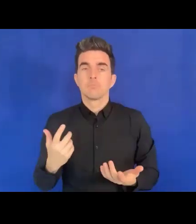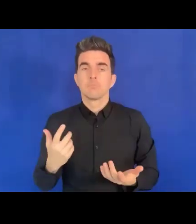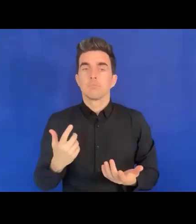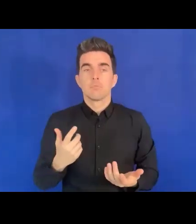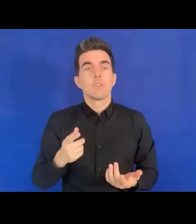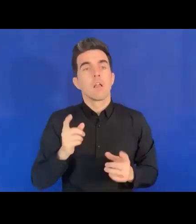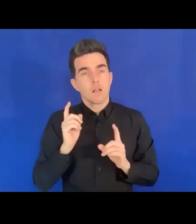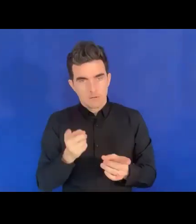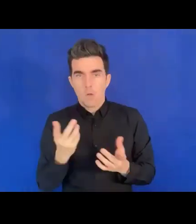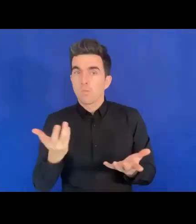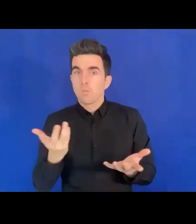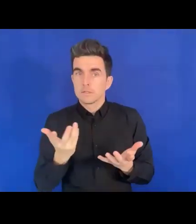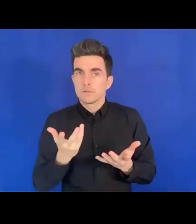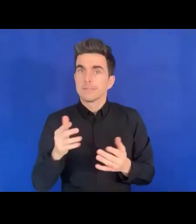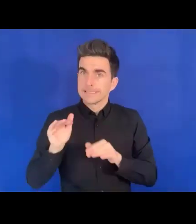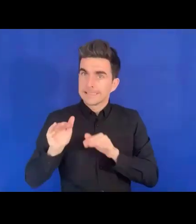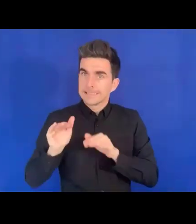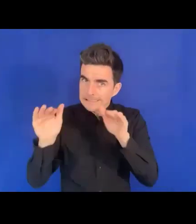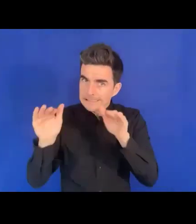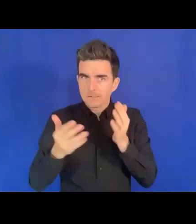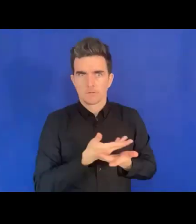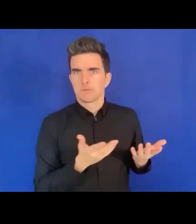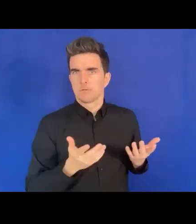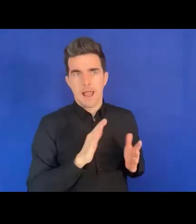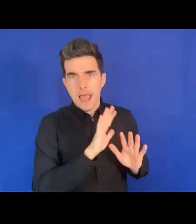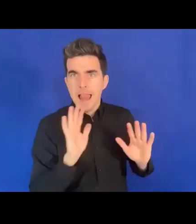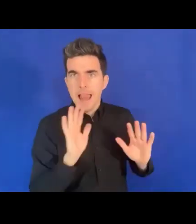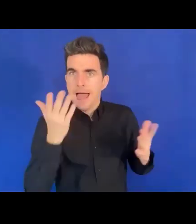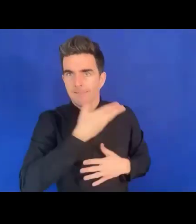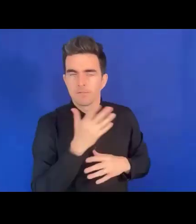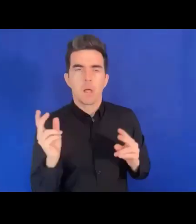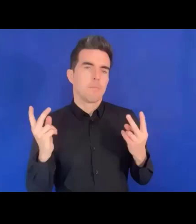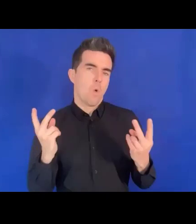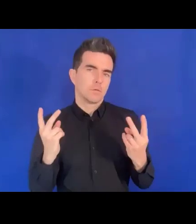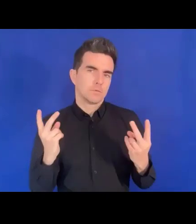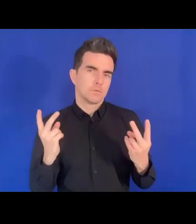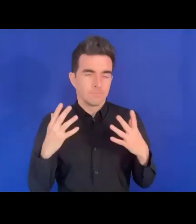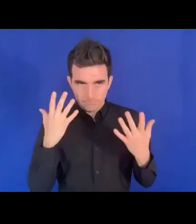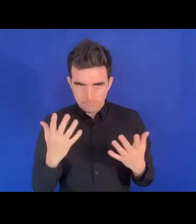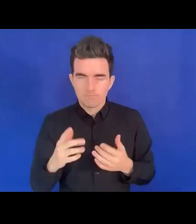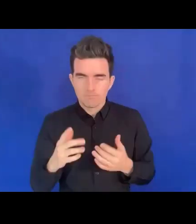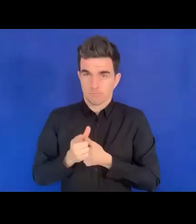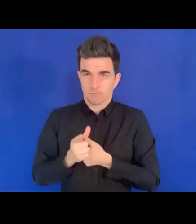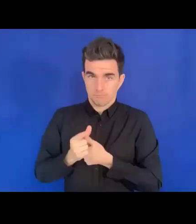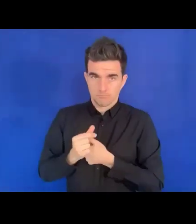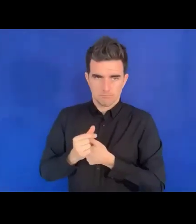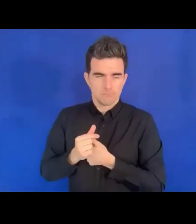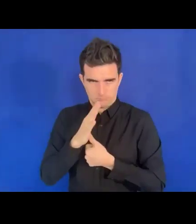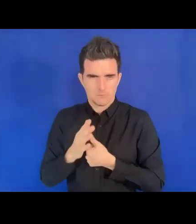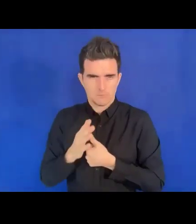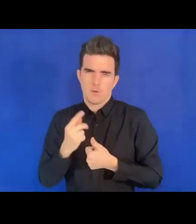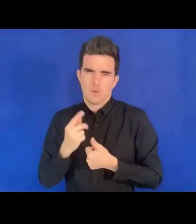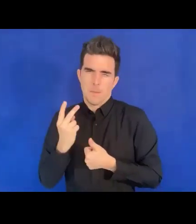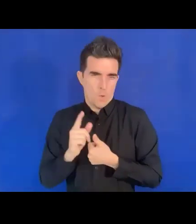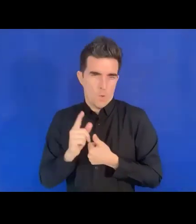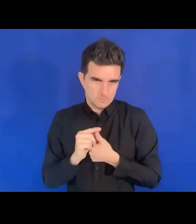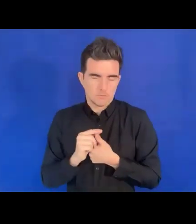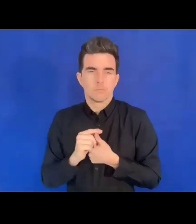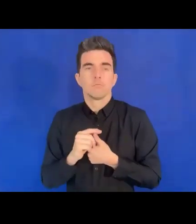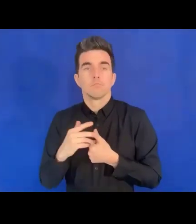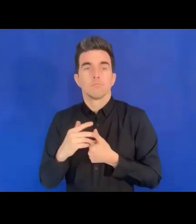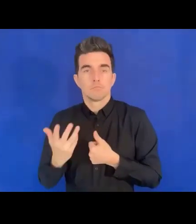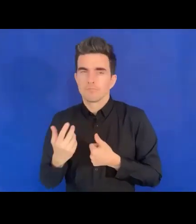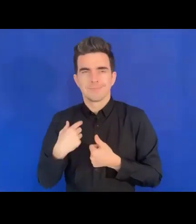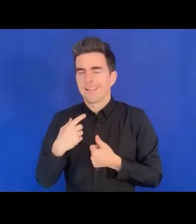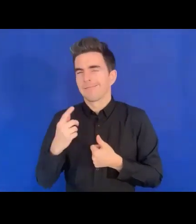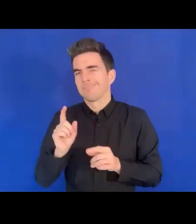important. Elle compte. Alors, nous ne pouvons pas dire que leurs vies ne sont pas importantes. Deuxièmement, nous devons dire